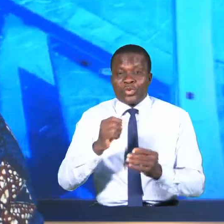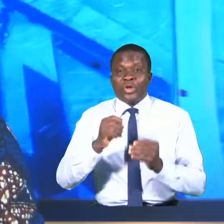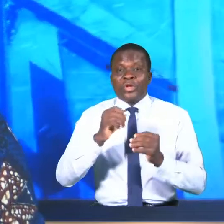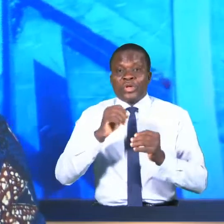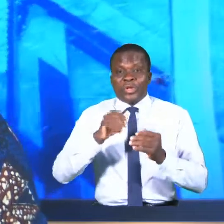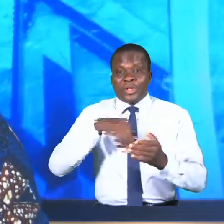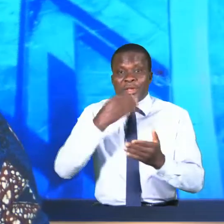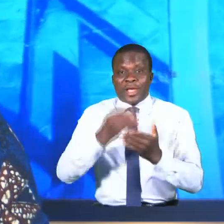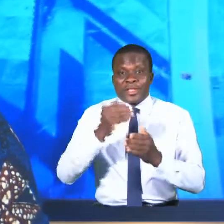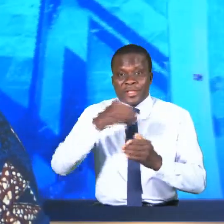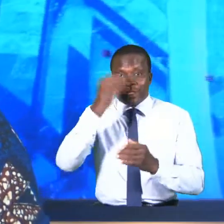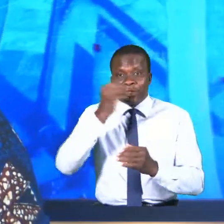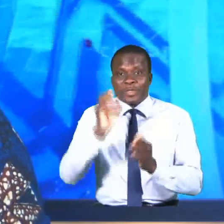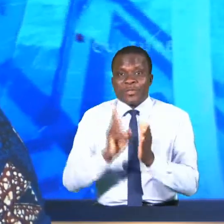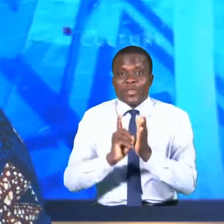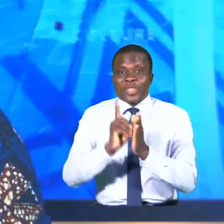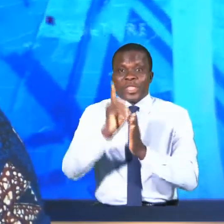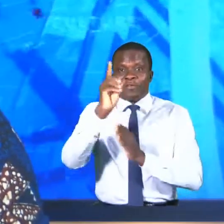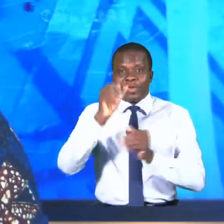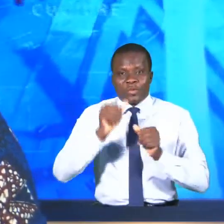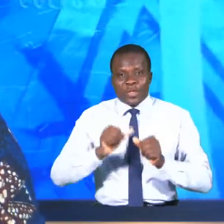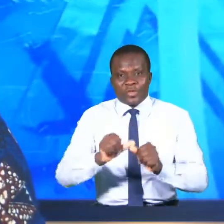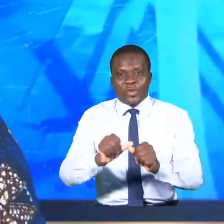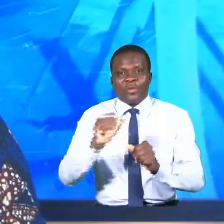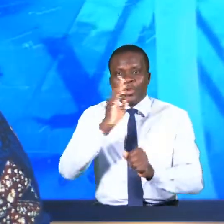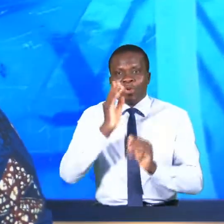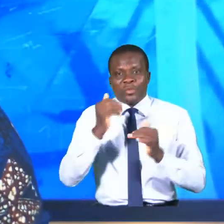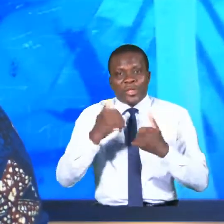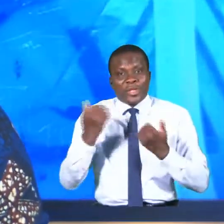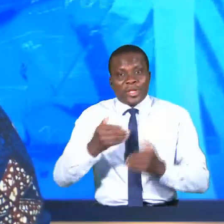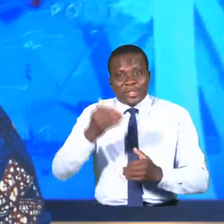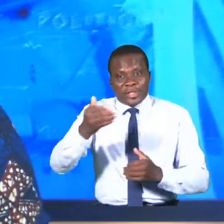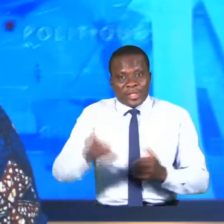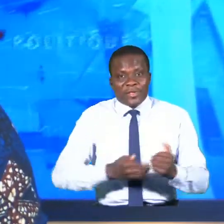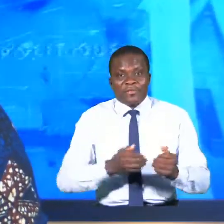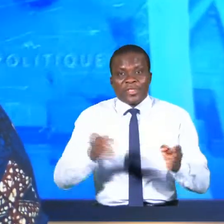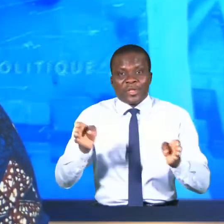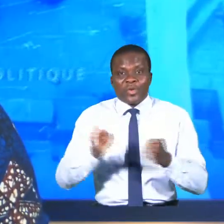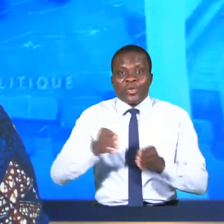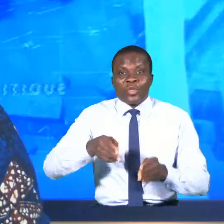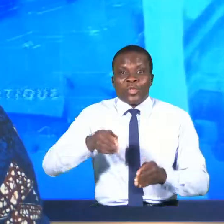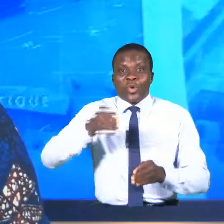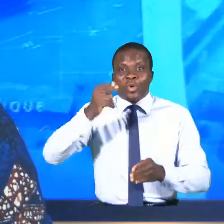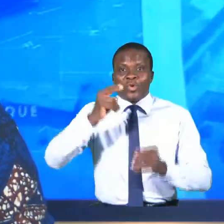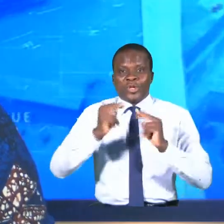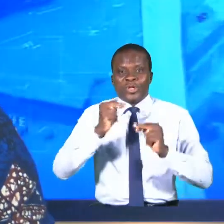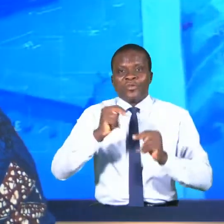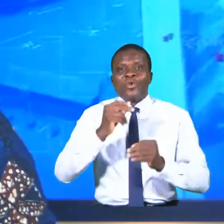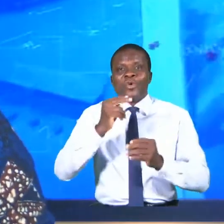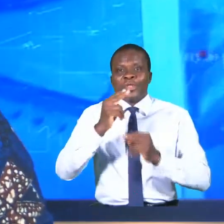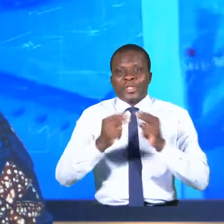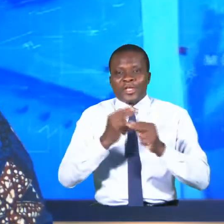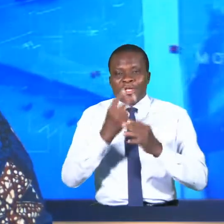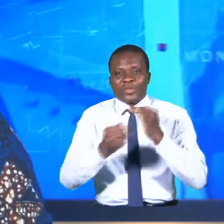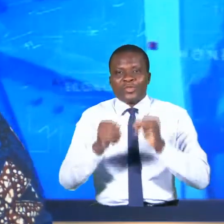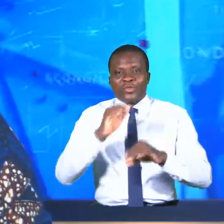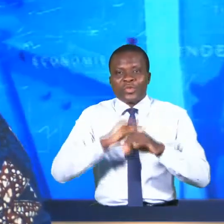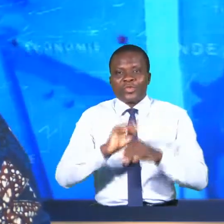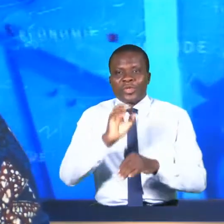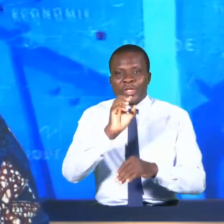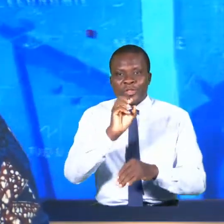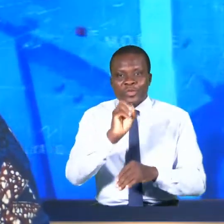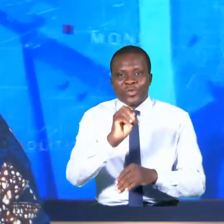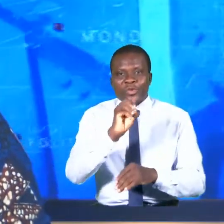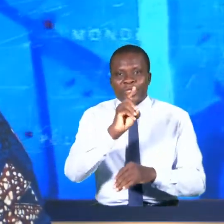des objectifs de développement durable, le Bénin a été invité au Forum de haut niveau des Nations Unies sur les ODD. Le ministre d